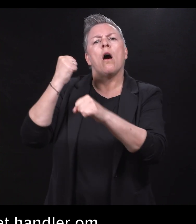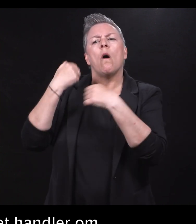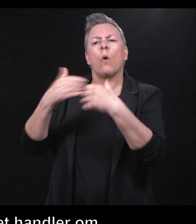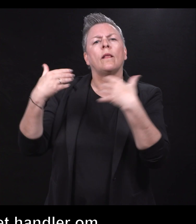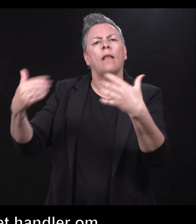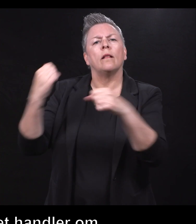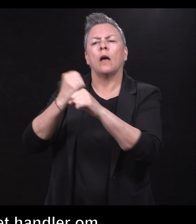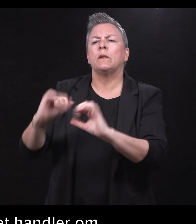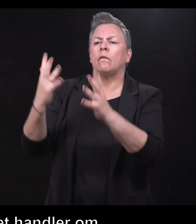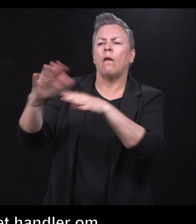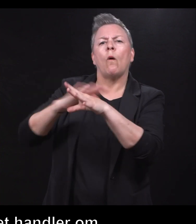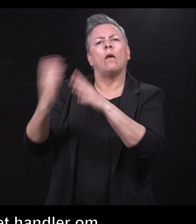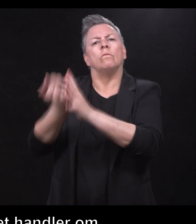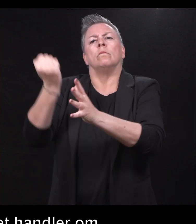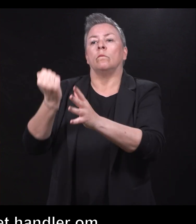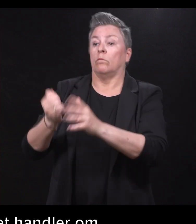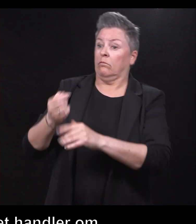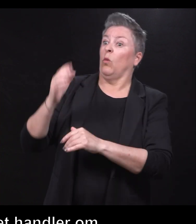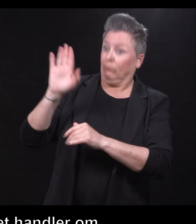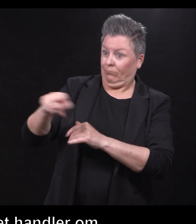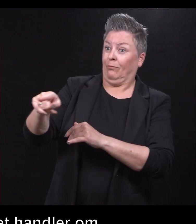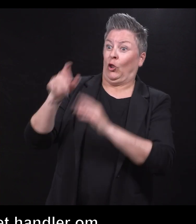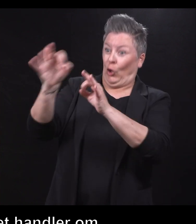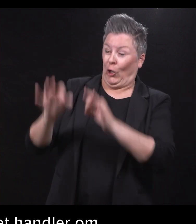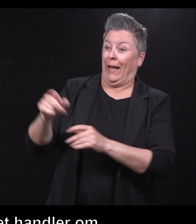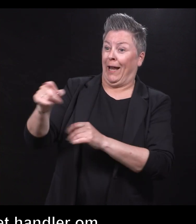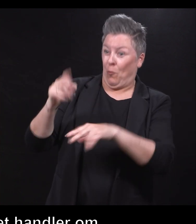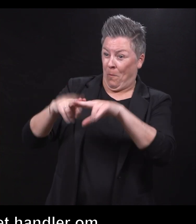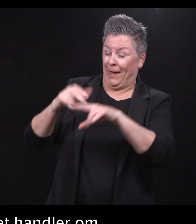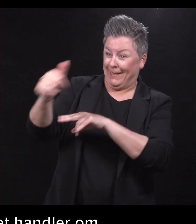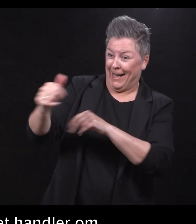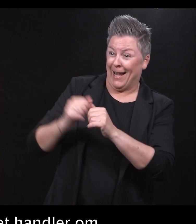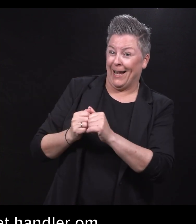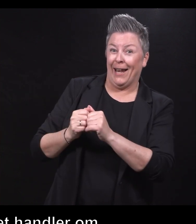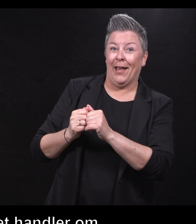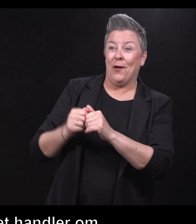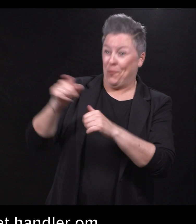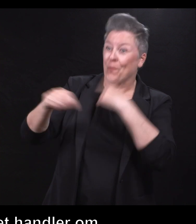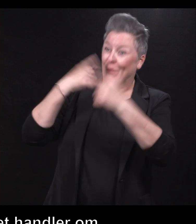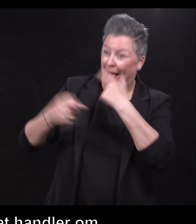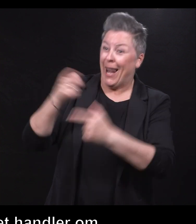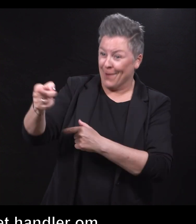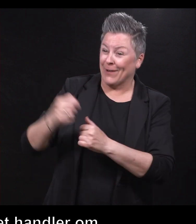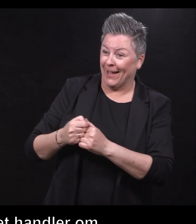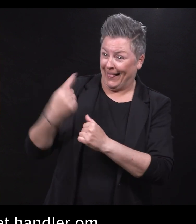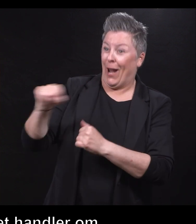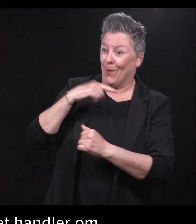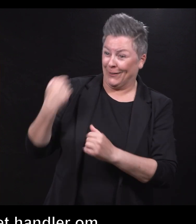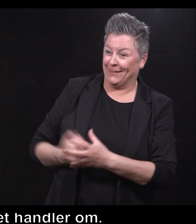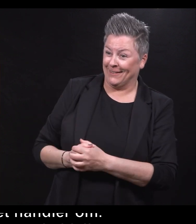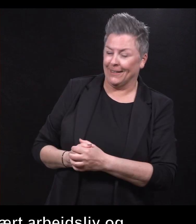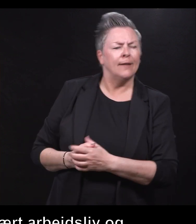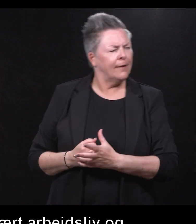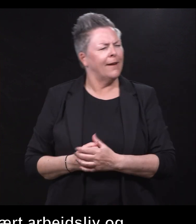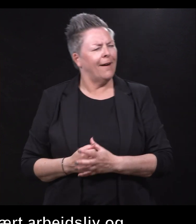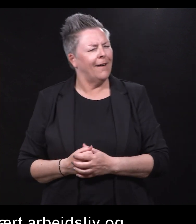nytte, og det er du så tydelig. Du merker det skjøl, de forteller det til deg også. Når du